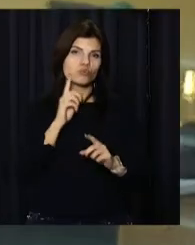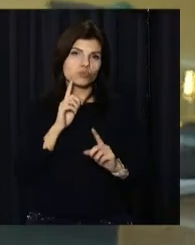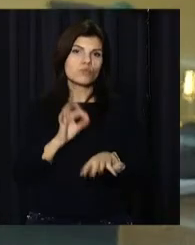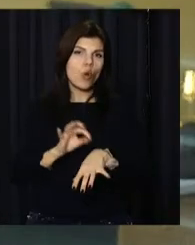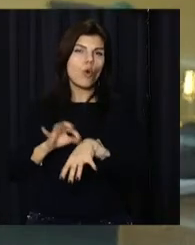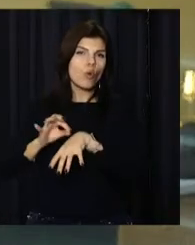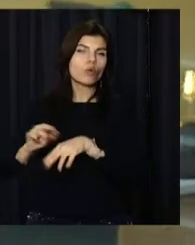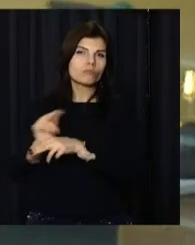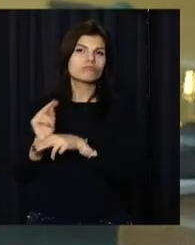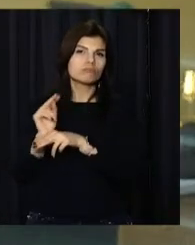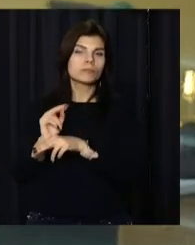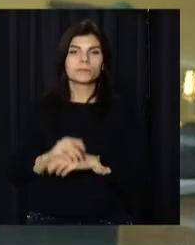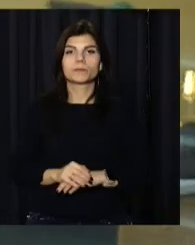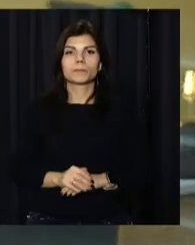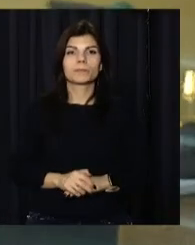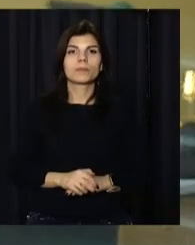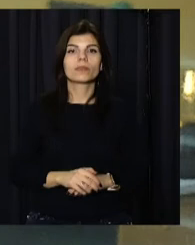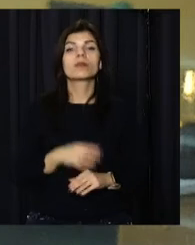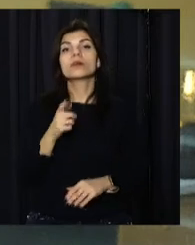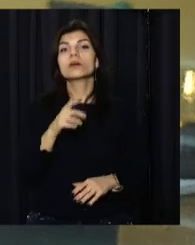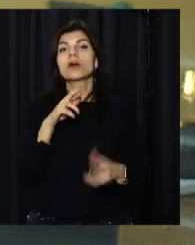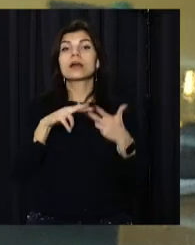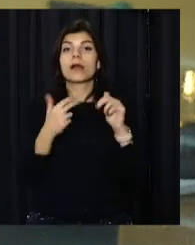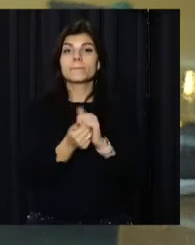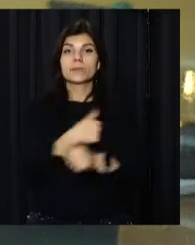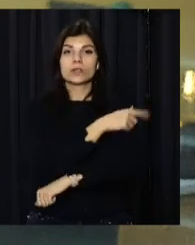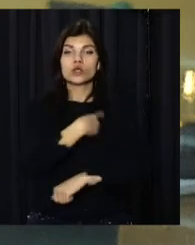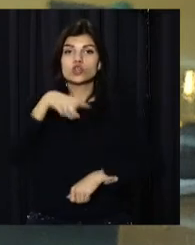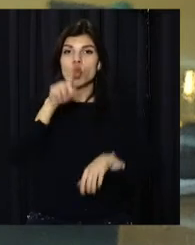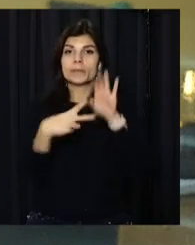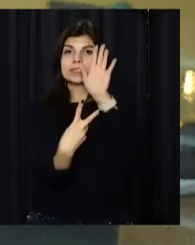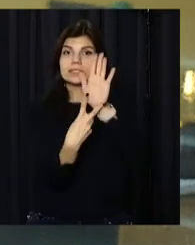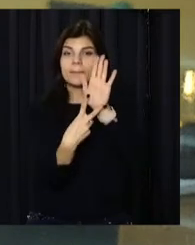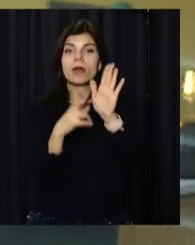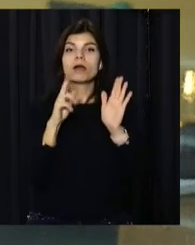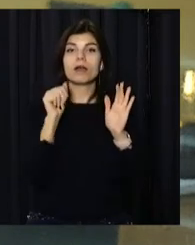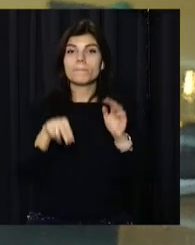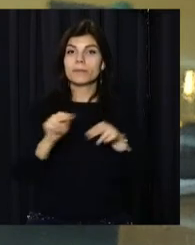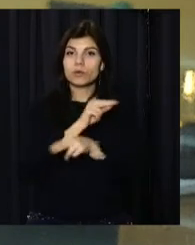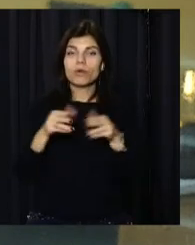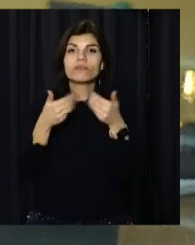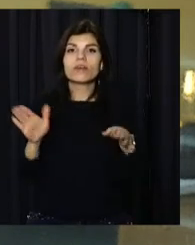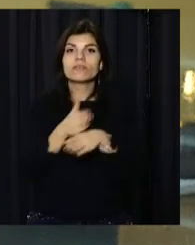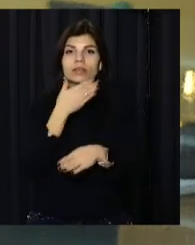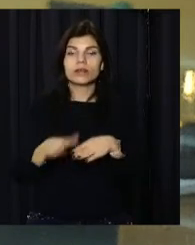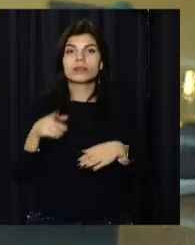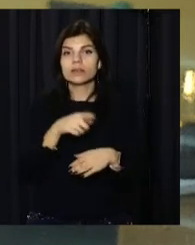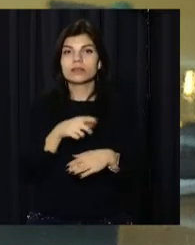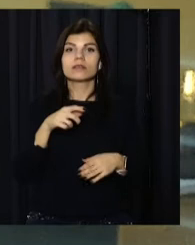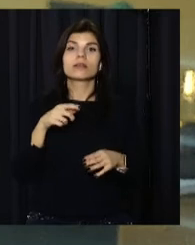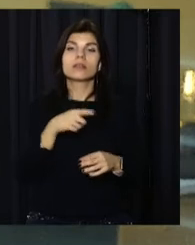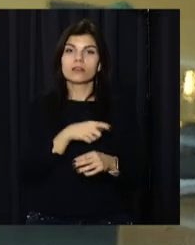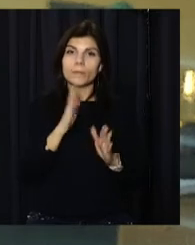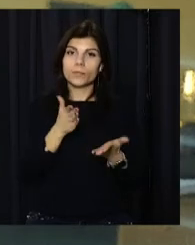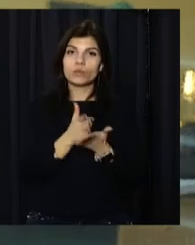Сучасний ремонт та новітнє обладнання. У Кам'янській лікарні номер 7 після капремонту відкрили відділення терапії. Там